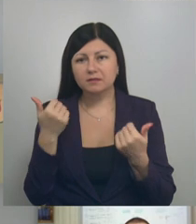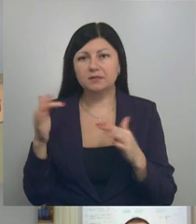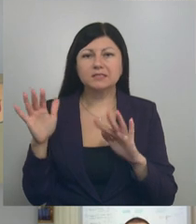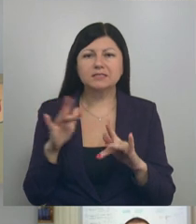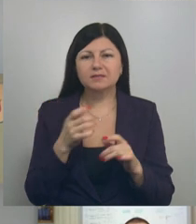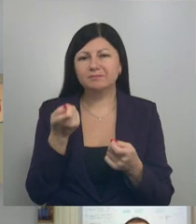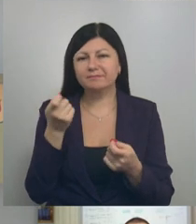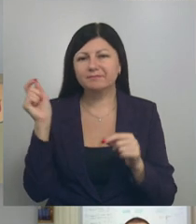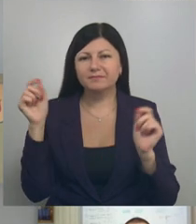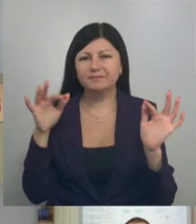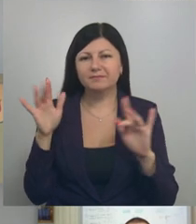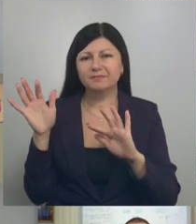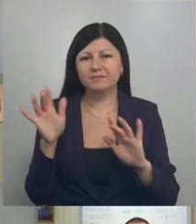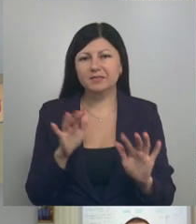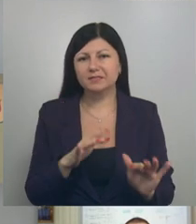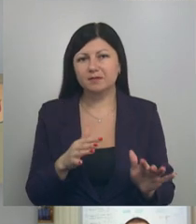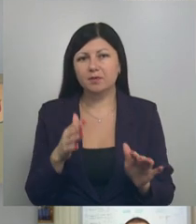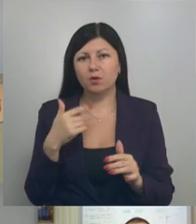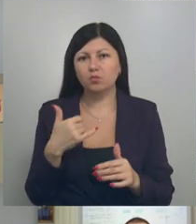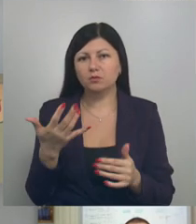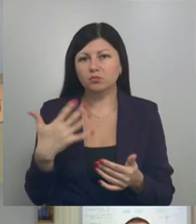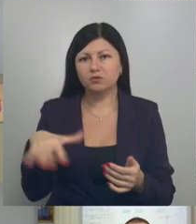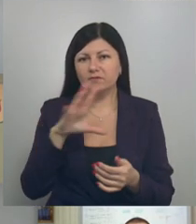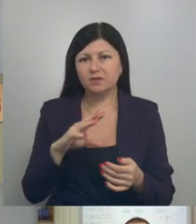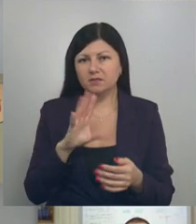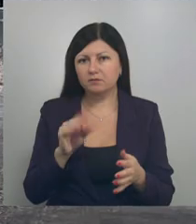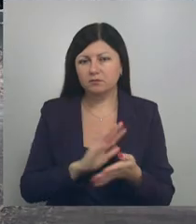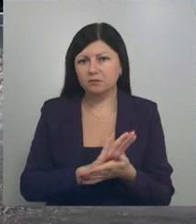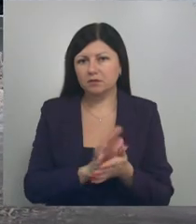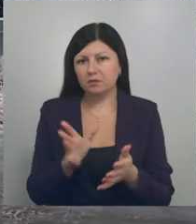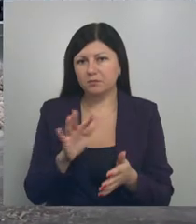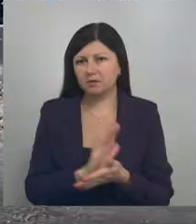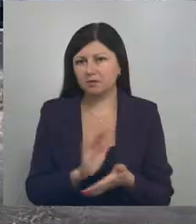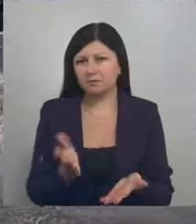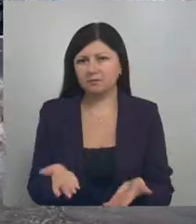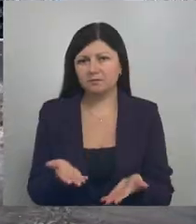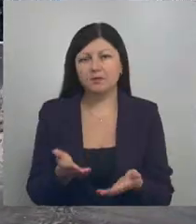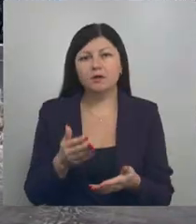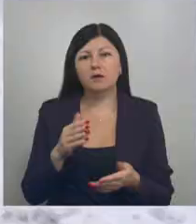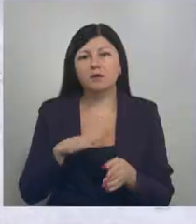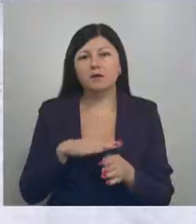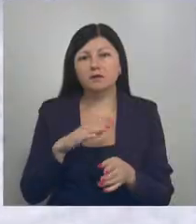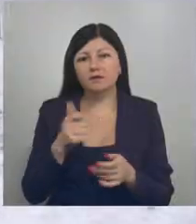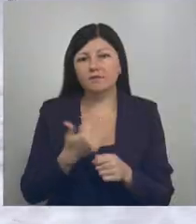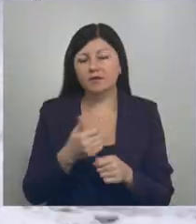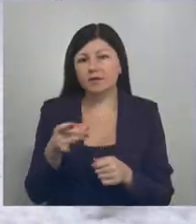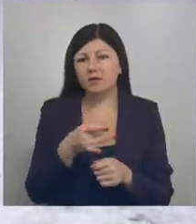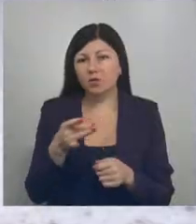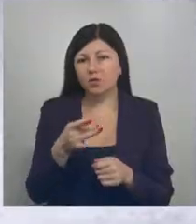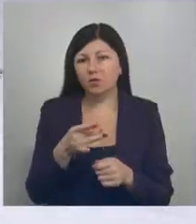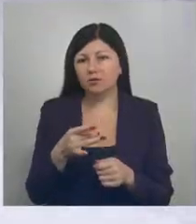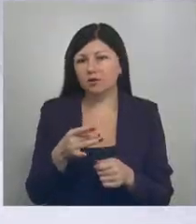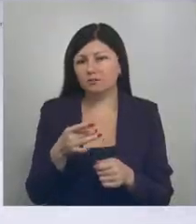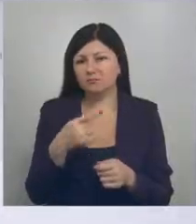еле-еле падает с неба. И у нас уже везде все забито полностью. Глава региона раскритиковал работу